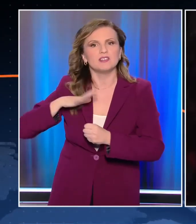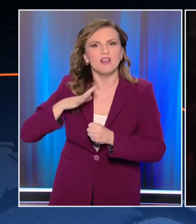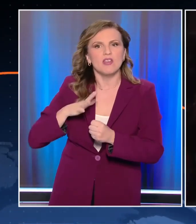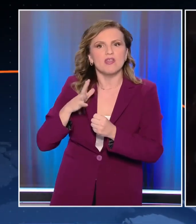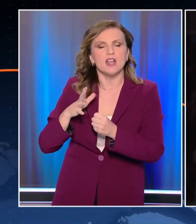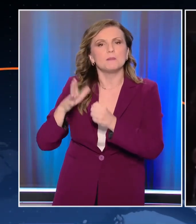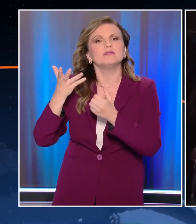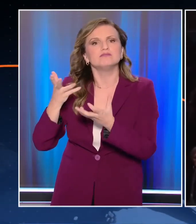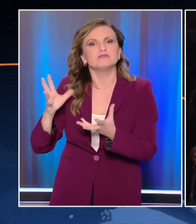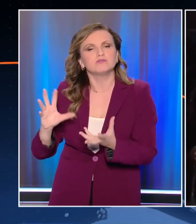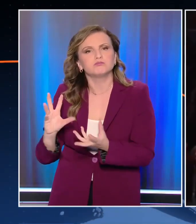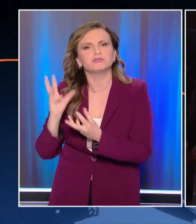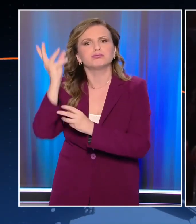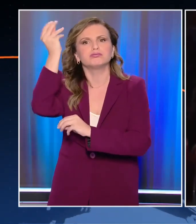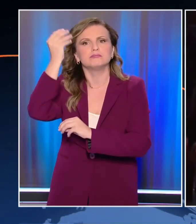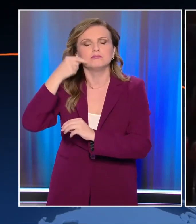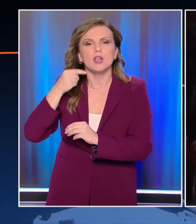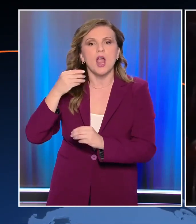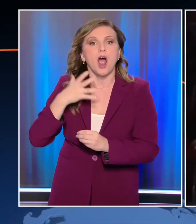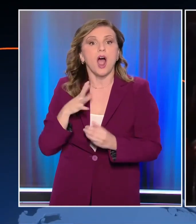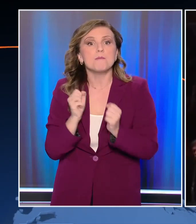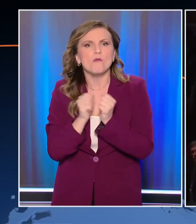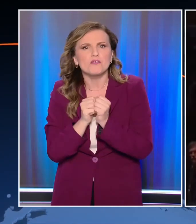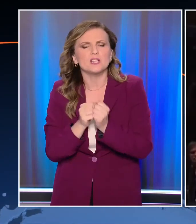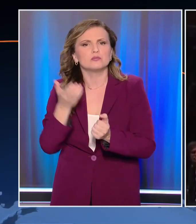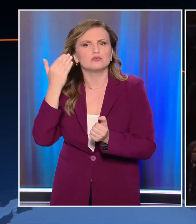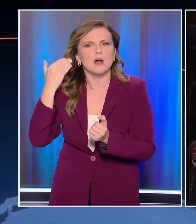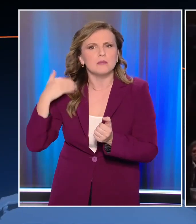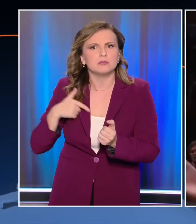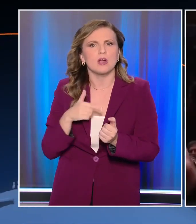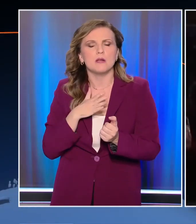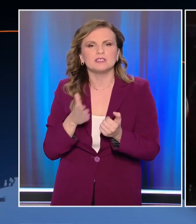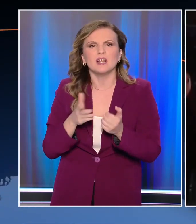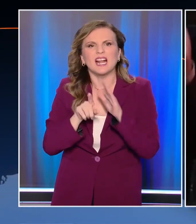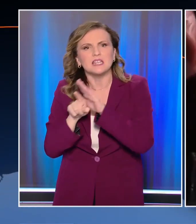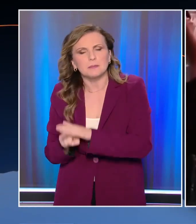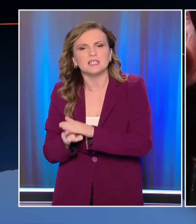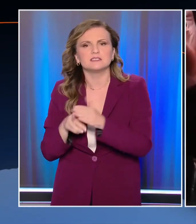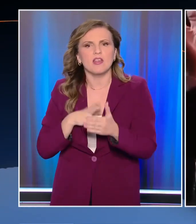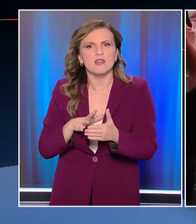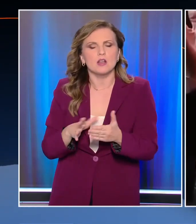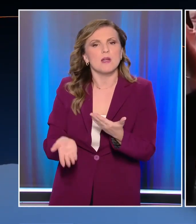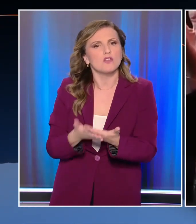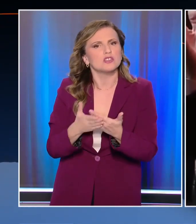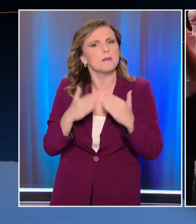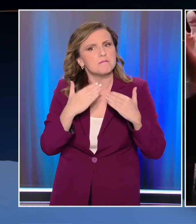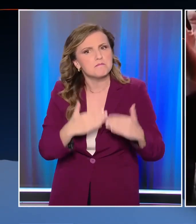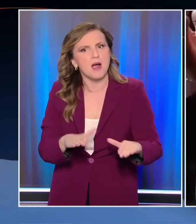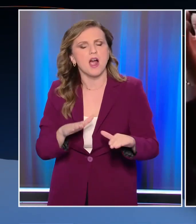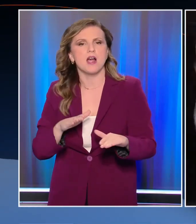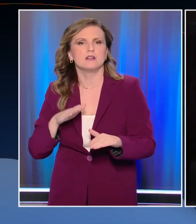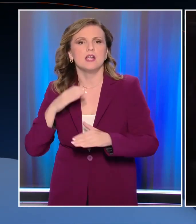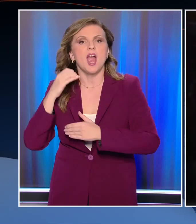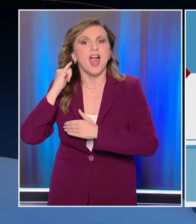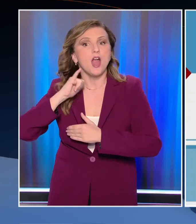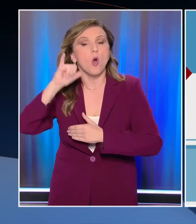γεωγραφία και δοστάρια μας, ελουζάττου μας μαζνούμναρν δουάλαρου. Τουρκία